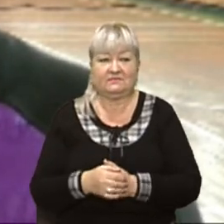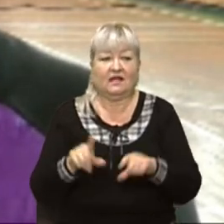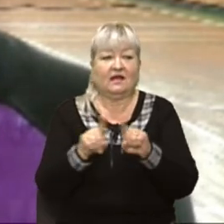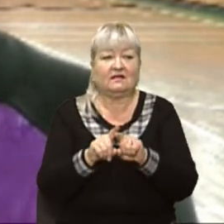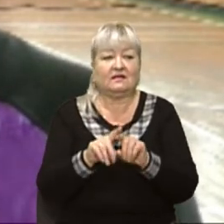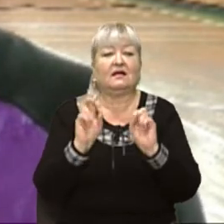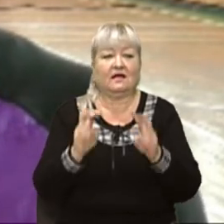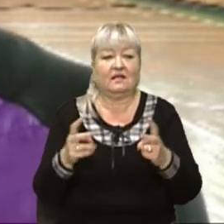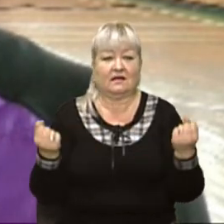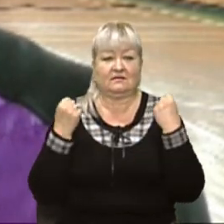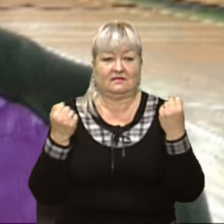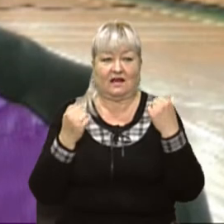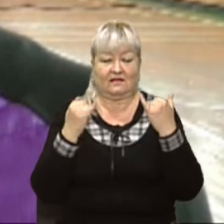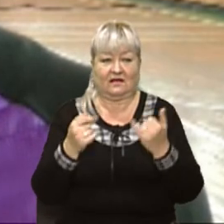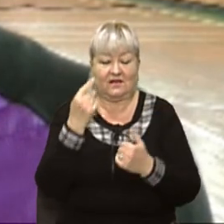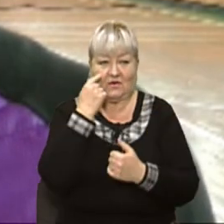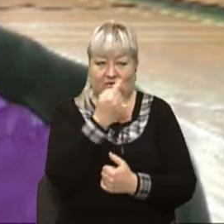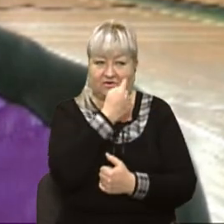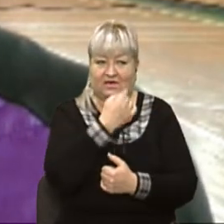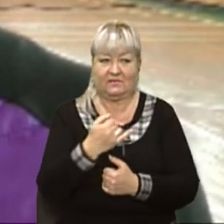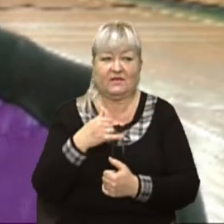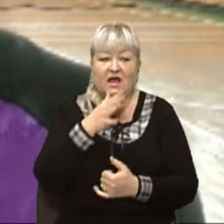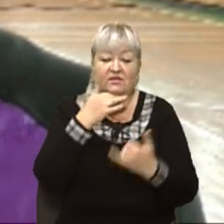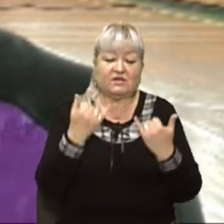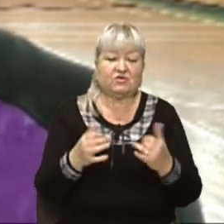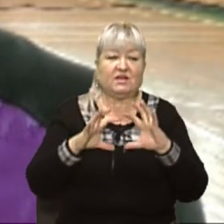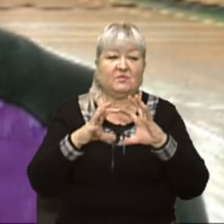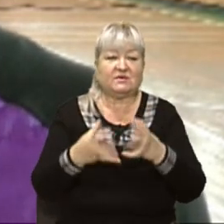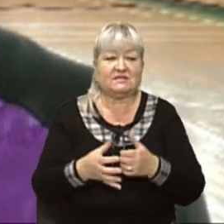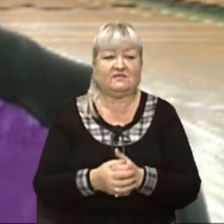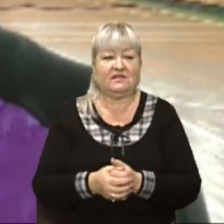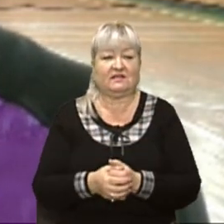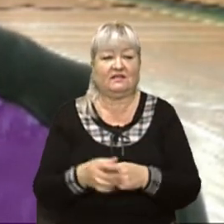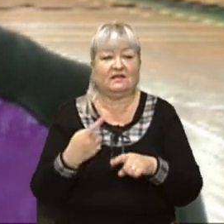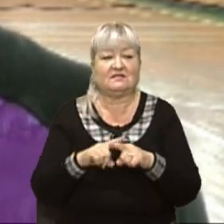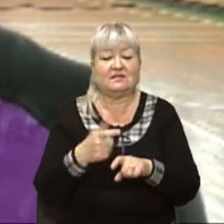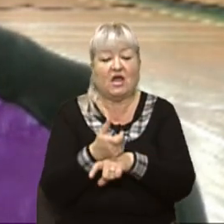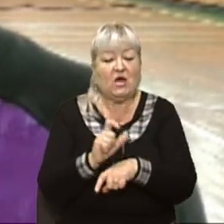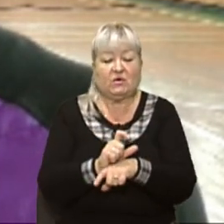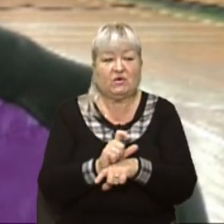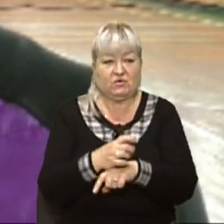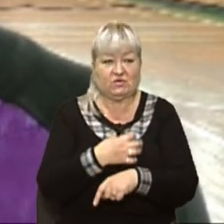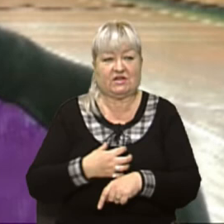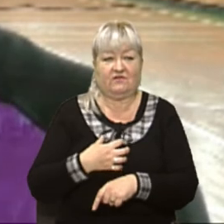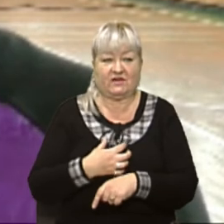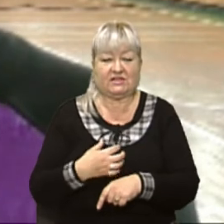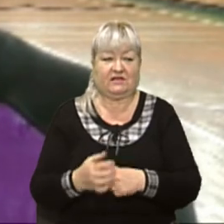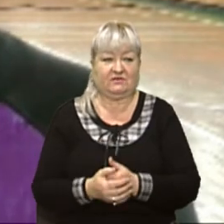гімнастику для очей. І в наш сучасному світі, коли діти сидять в гаджетах, це дуже-дуже актуально, тому що, по суті,